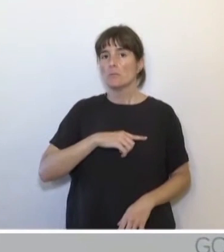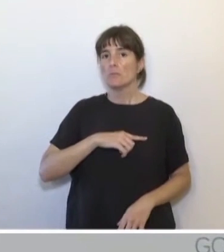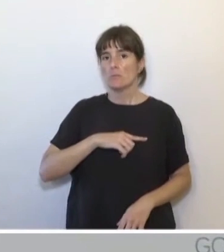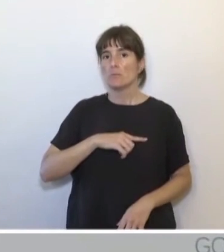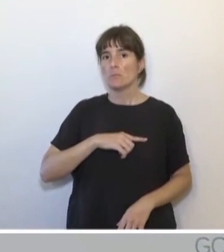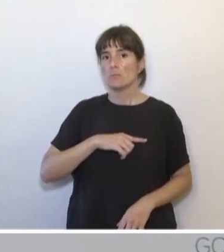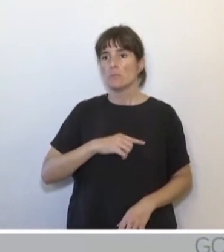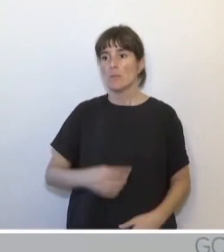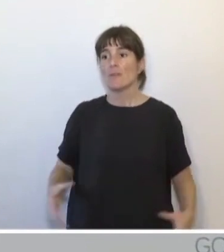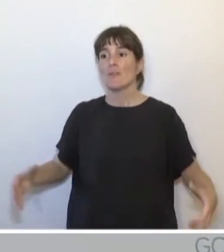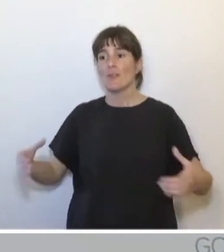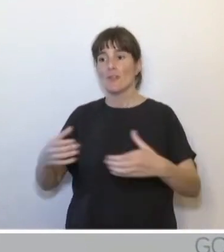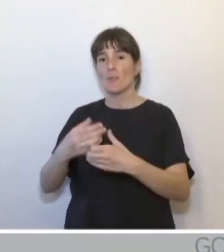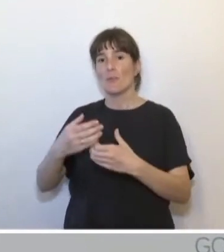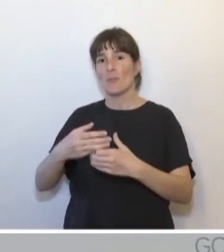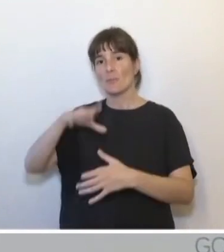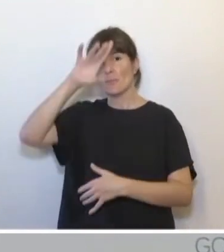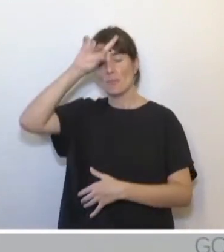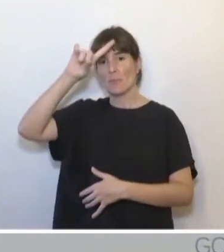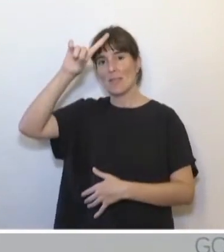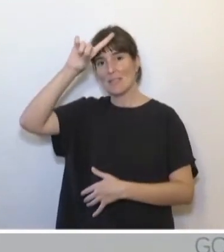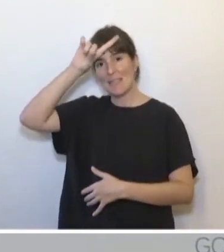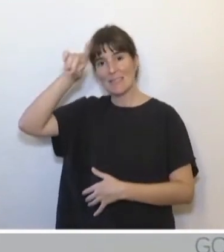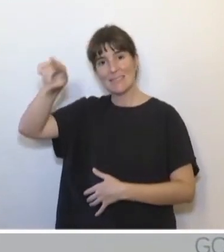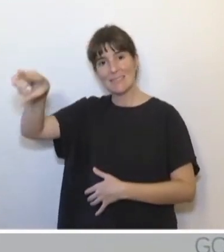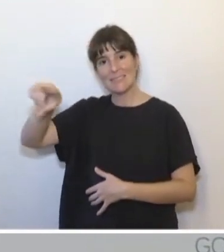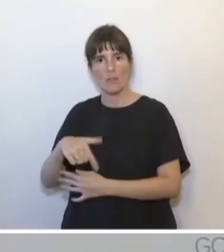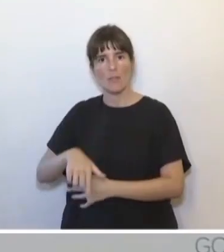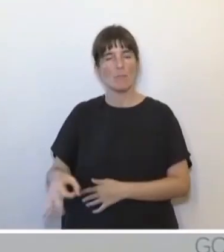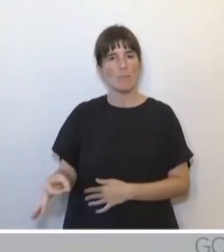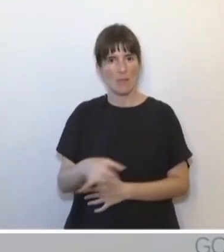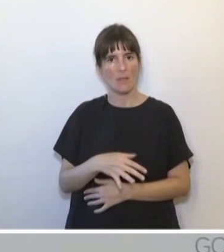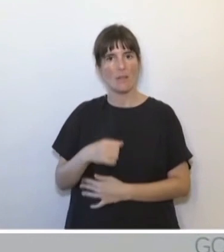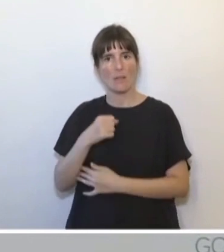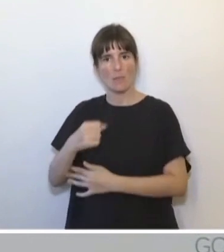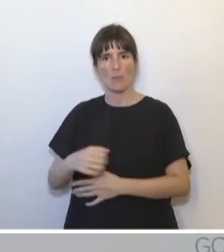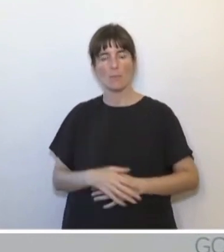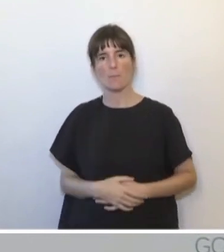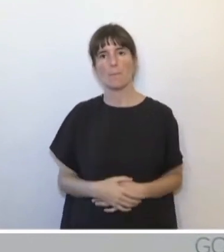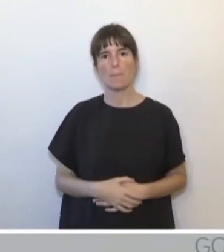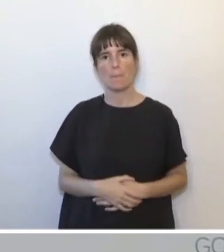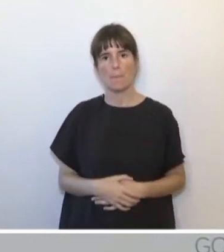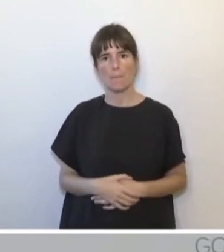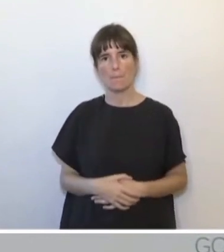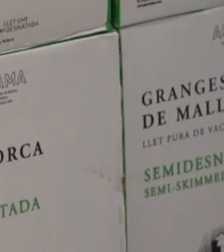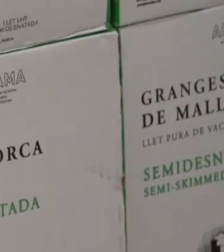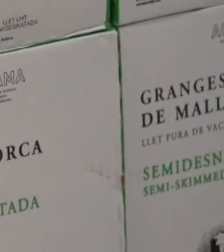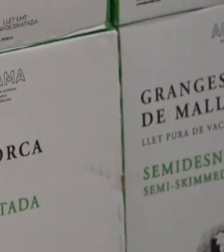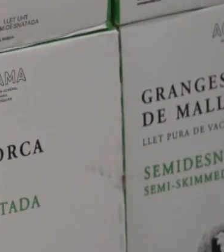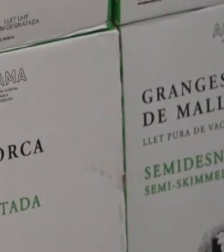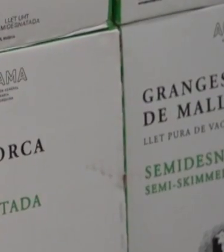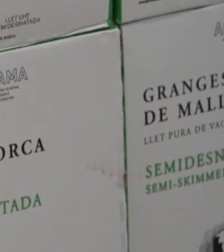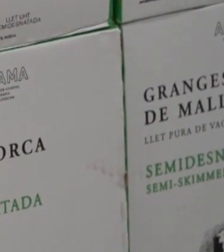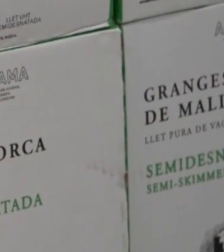dels ramaders de Mallorca i del conjunt de Salles Balears. Una disminució de